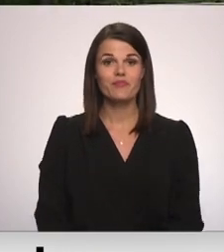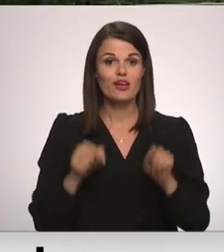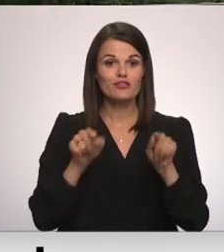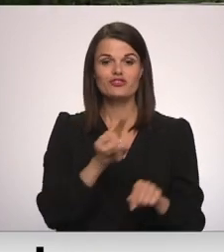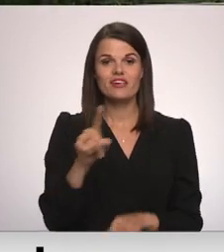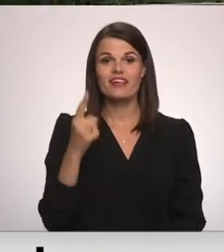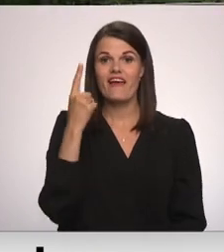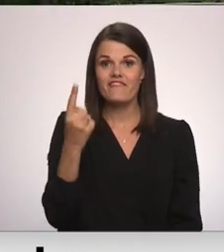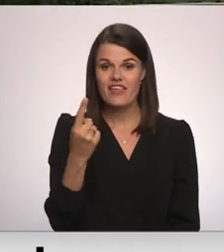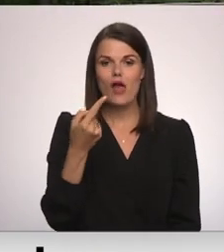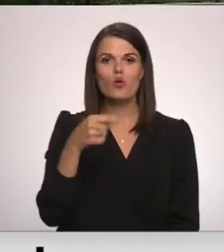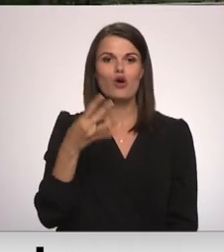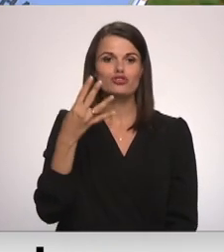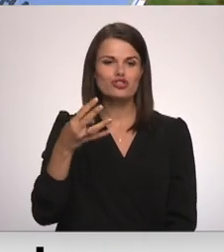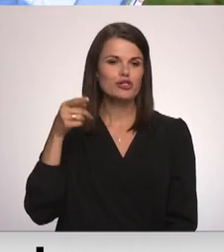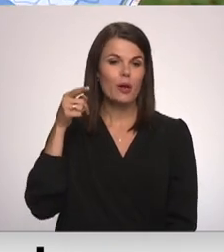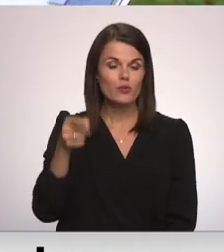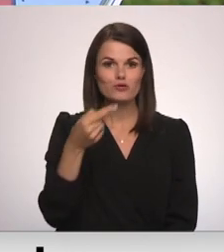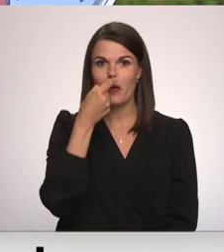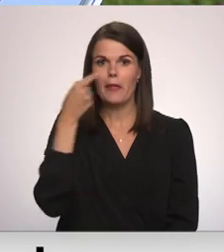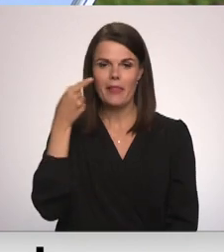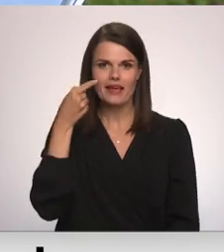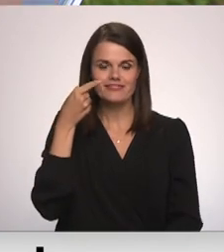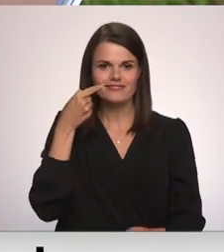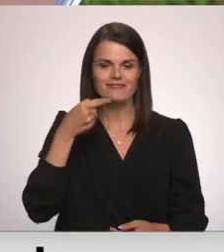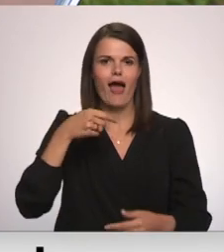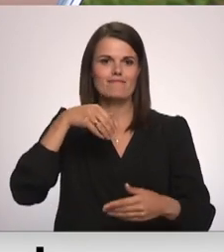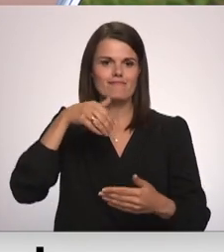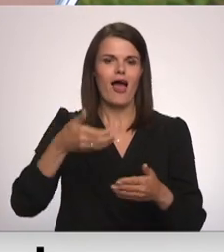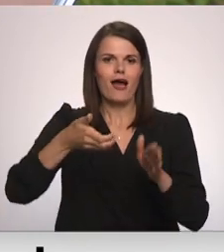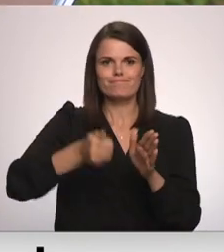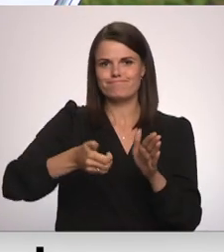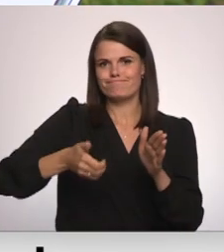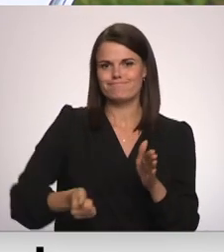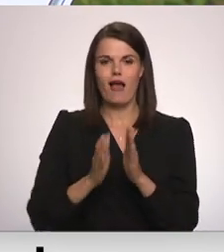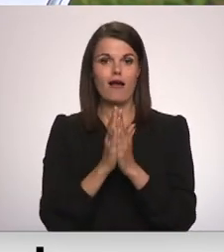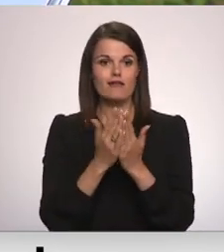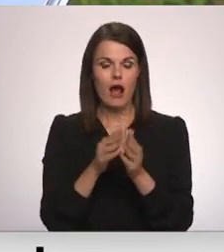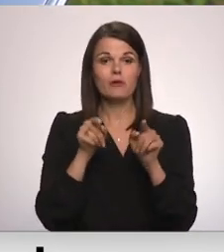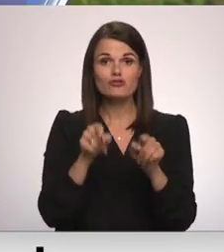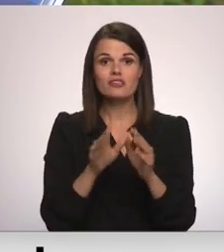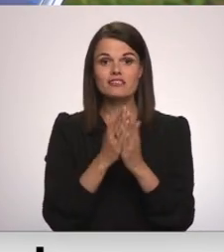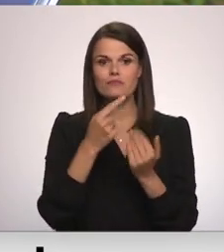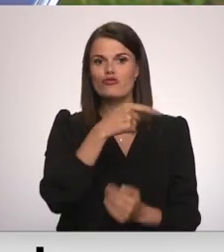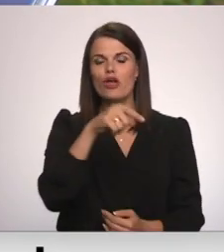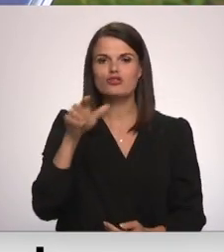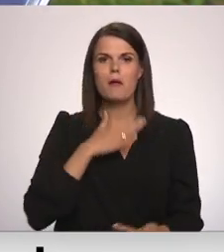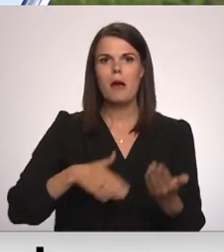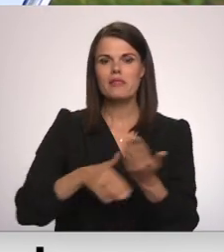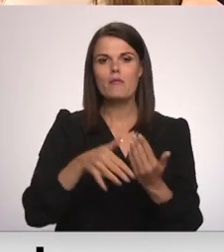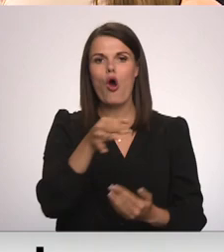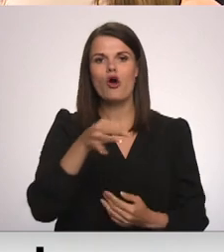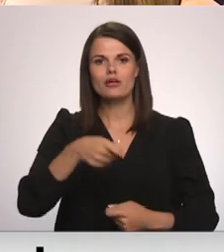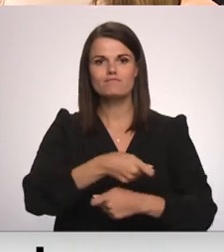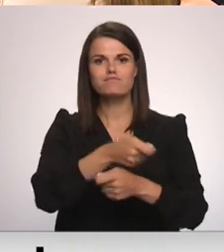ir viena no 4000 pa visam nesen iesietām grāmatām. Šādas grāmatas no dažādām labdarības organizācijām nonāks pie Ukraiņu